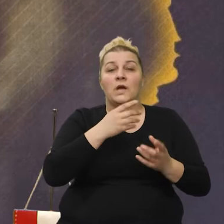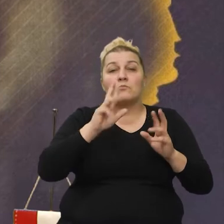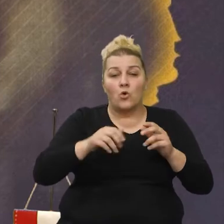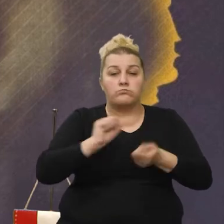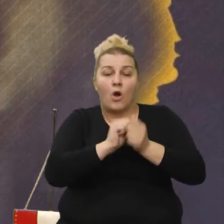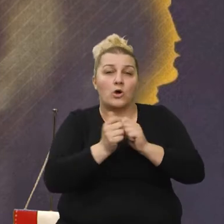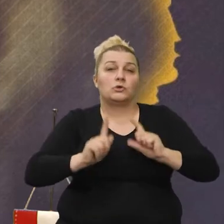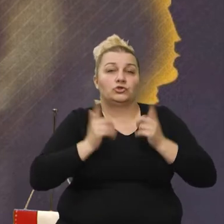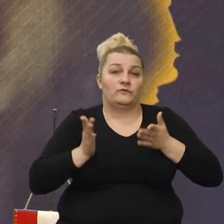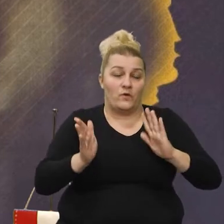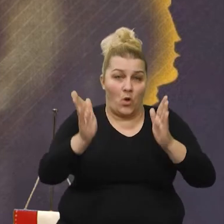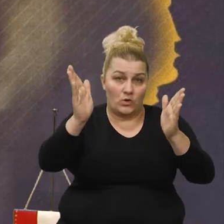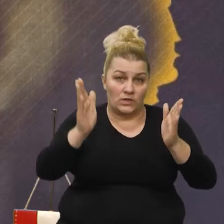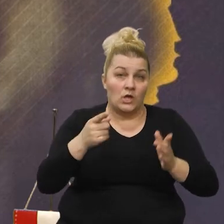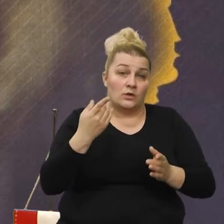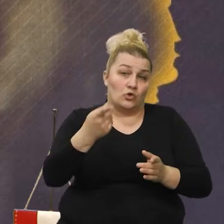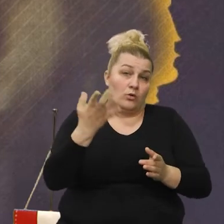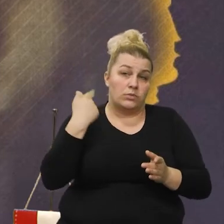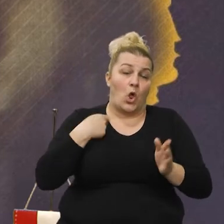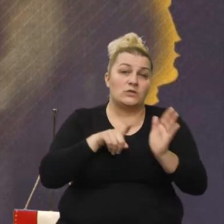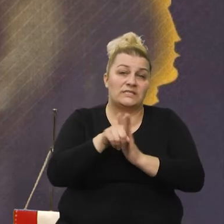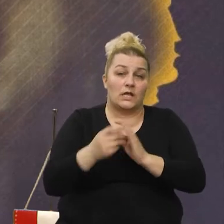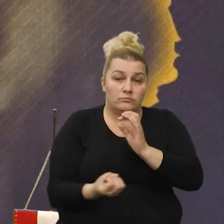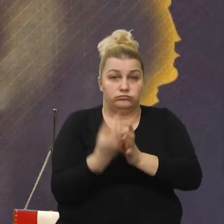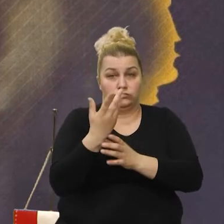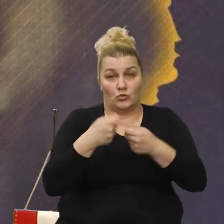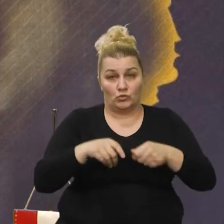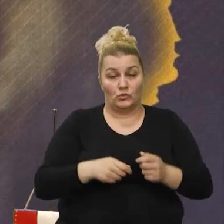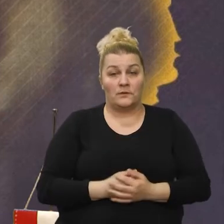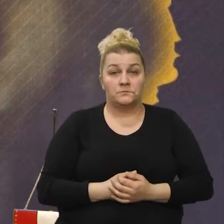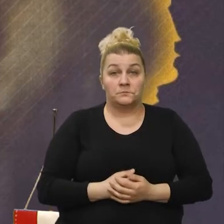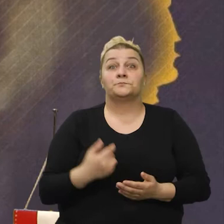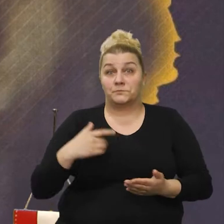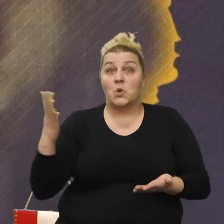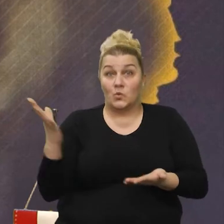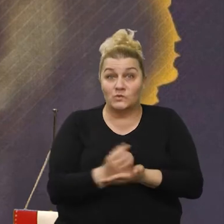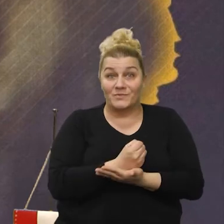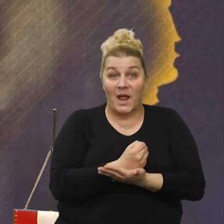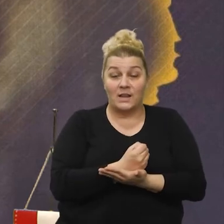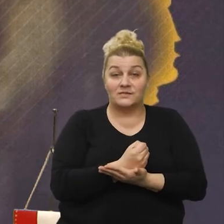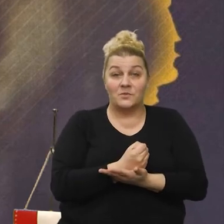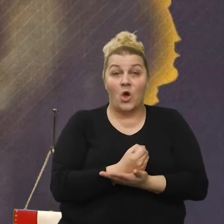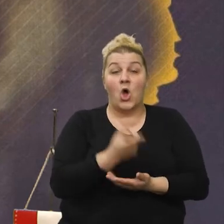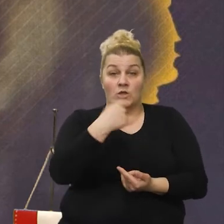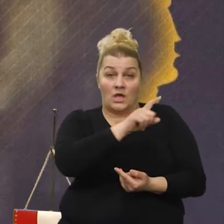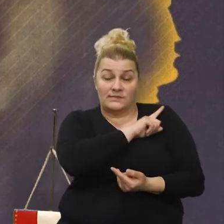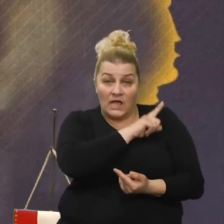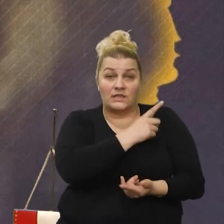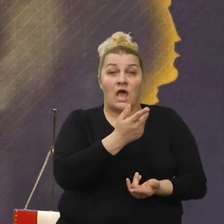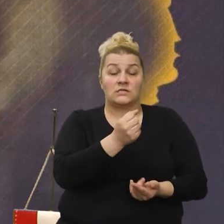preživiti. To je bilo naš cilj, naša zadaća. I uspjeli smo. Od Zadra,